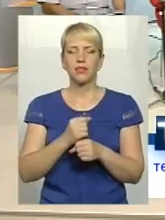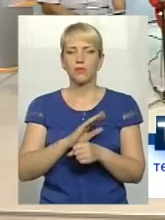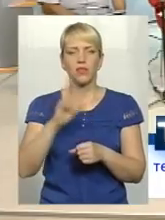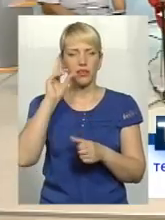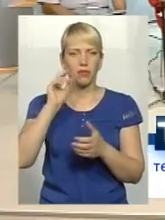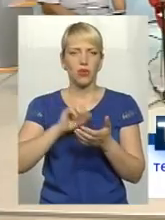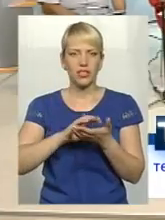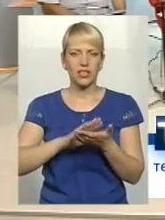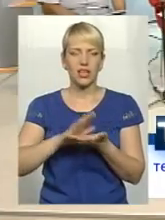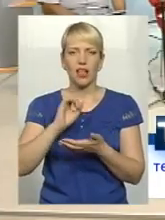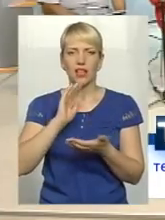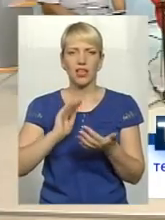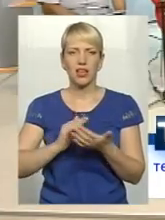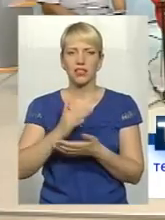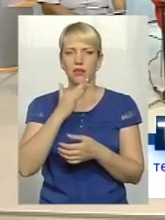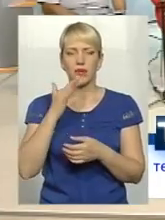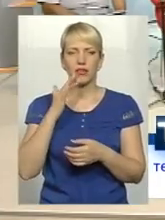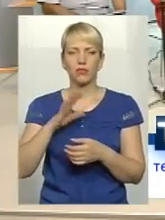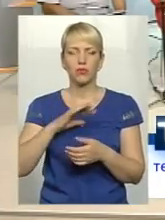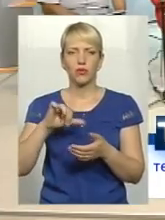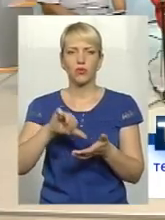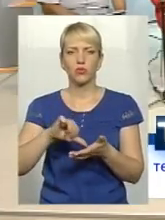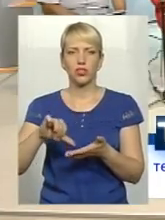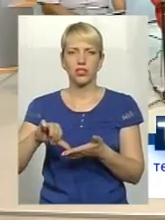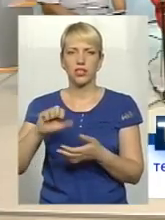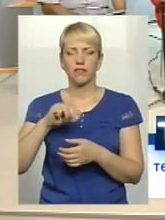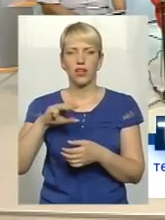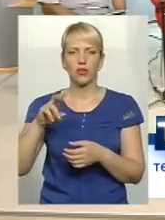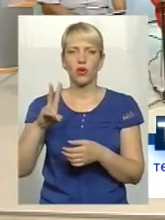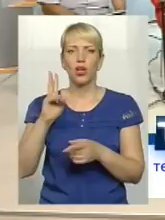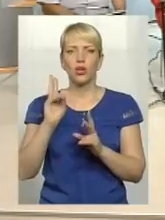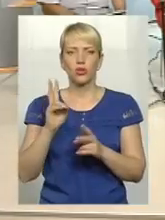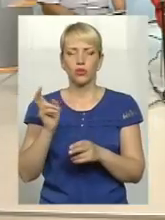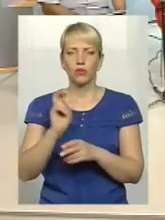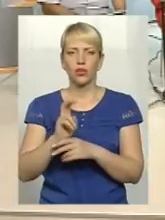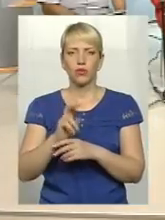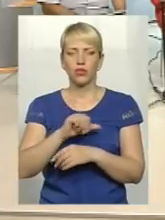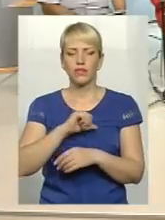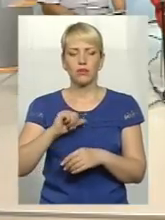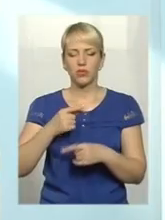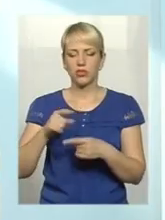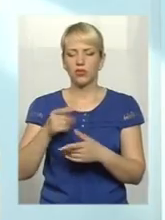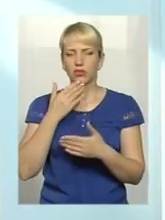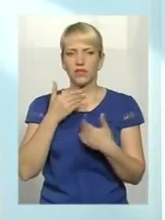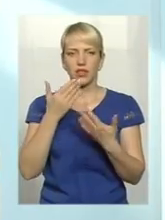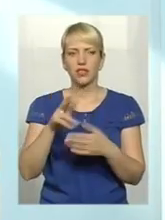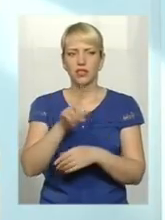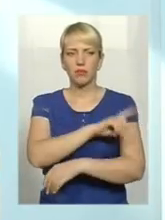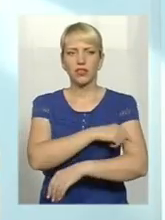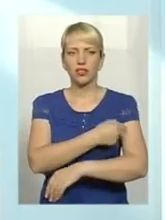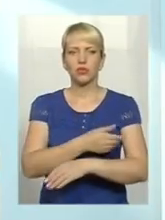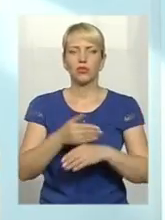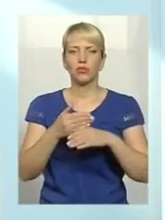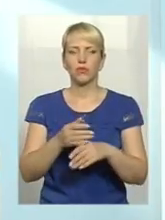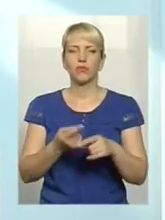дуже багато було учасників АТО, які приходили самостійно, зверталися за медичною допомогою. І